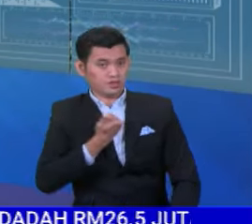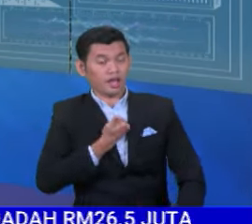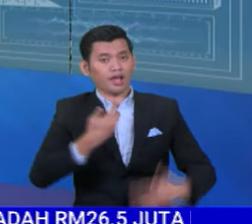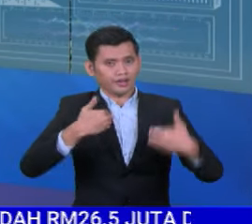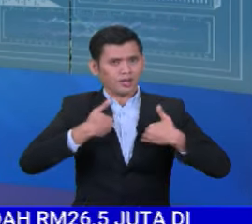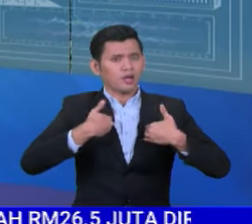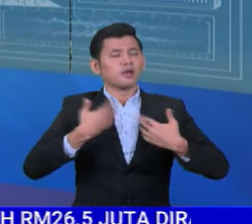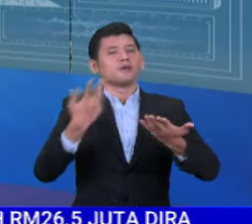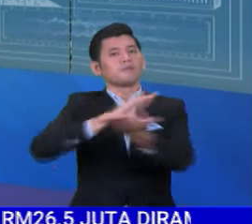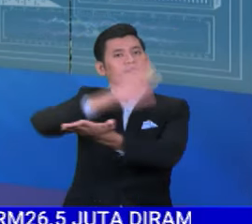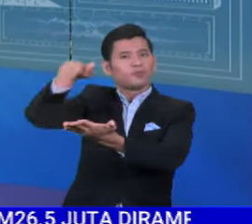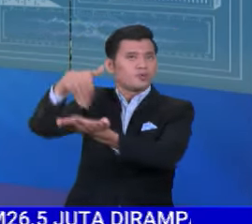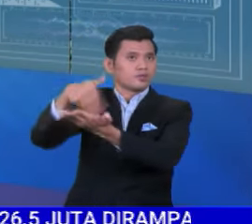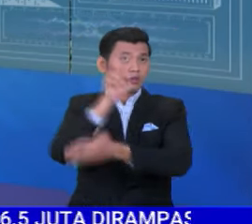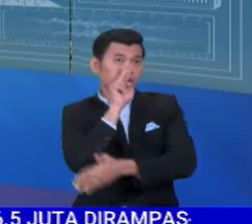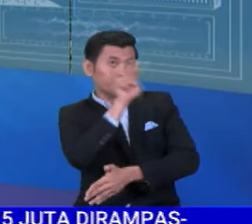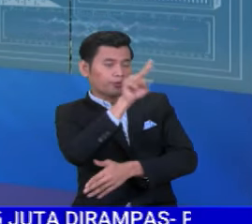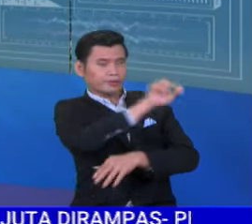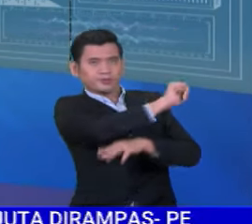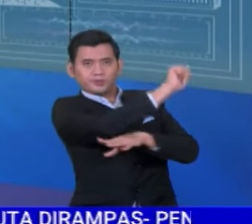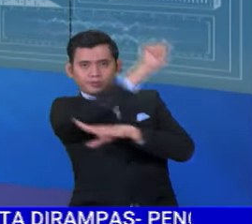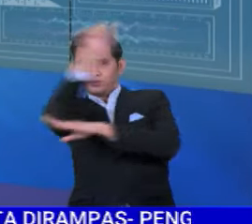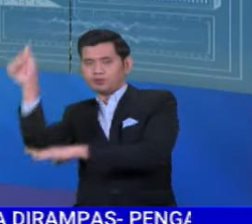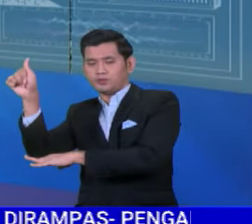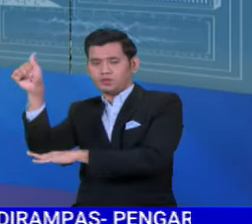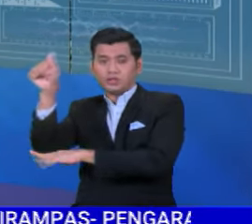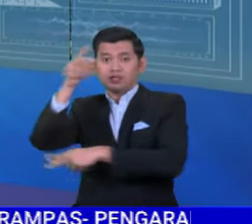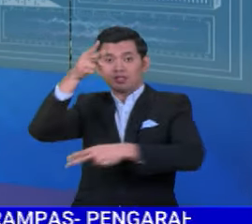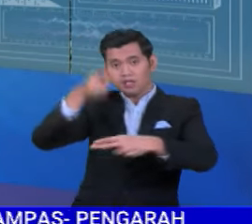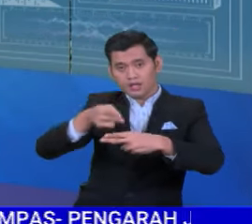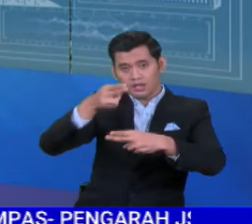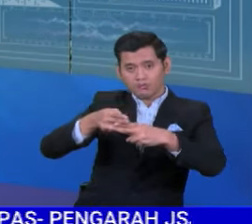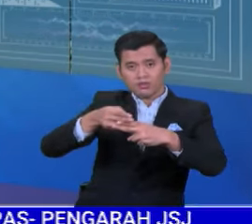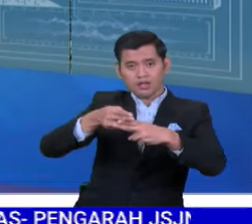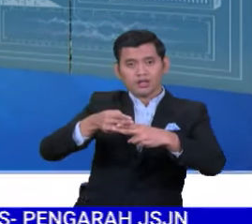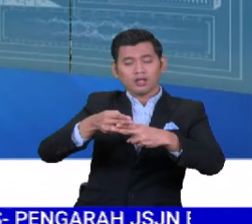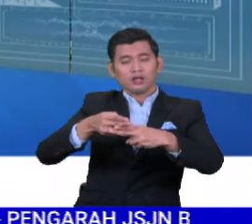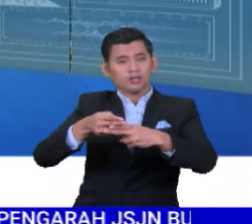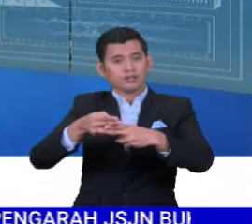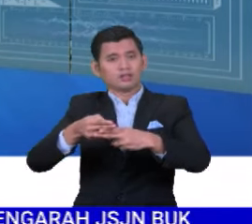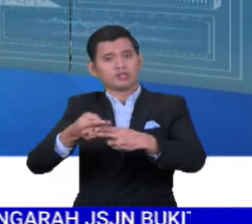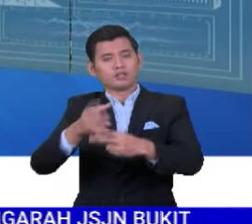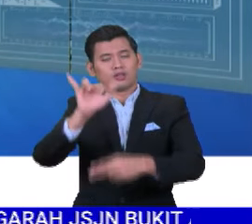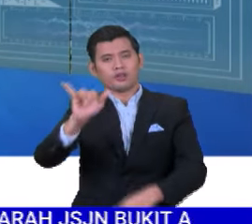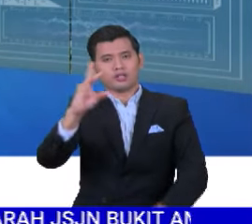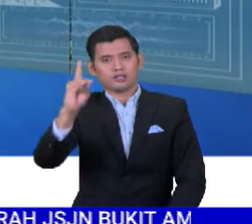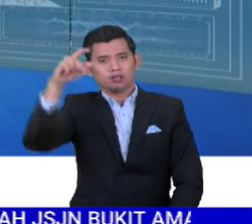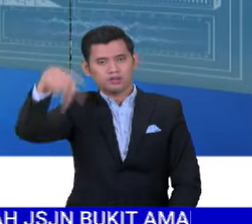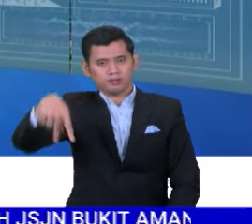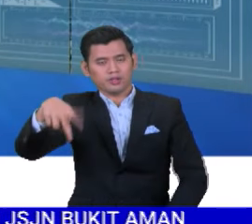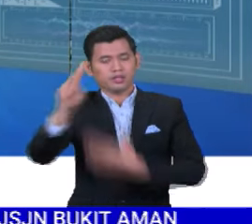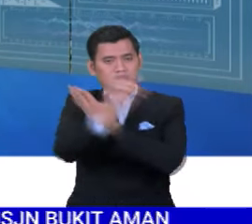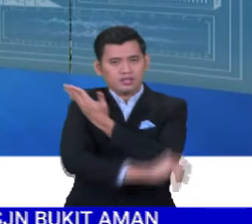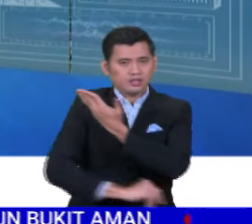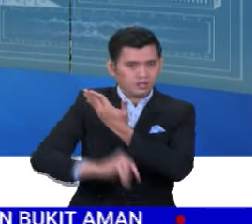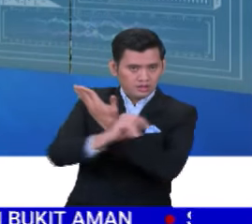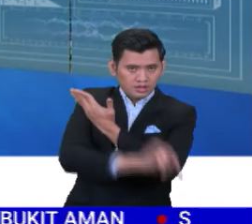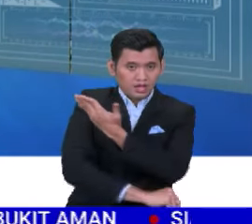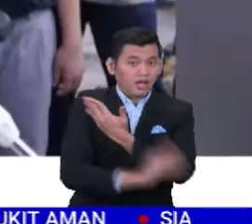Pusat astronomi Tun Ahmad Fuzi, sempena nama yang di Petuan Negeri Pulau Pinang itu, dijangka siap tahun depan.